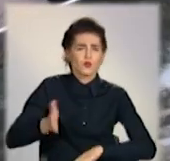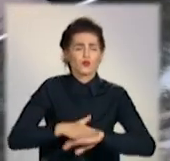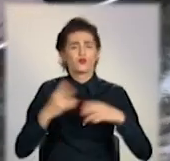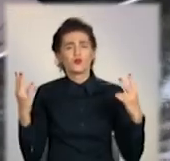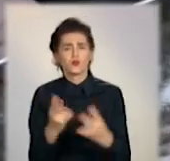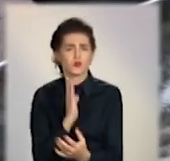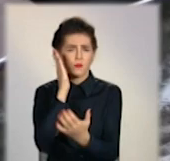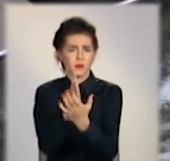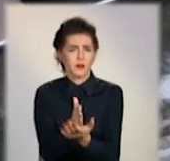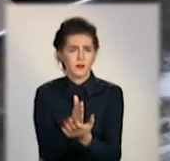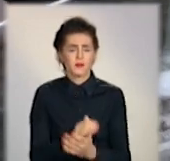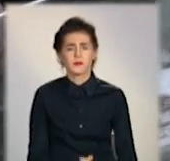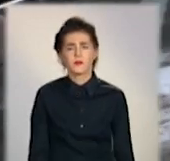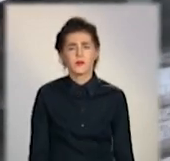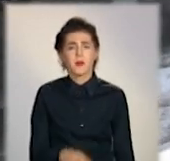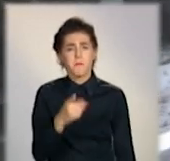Це буквально пів часу тому.